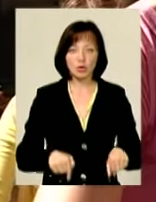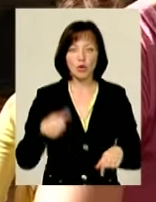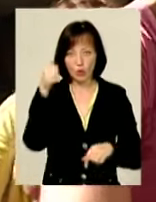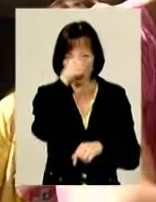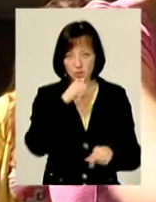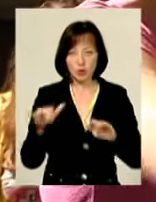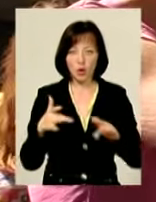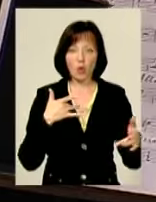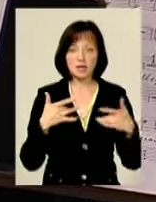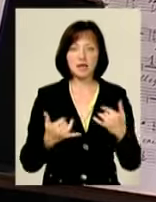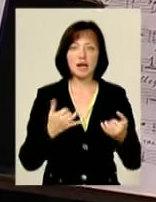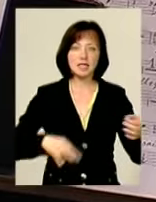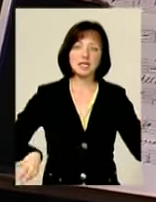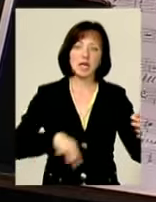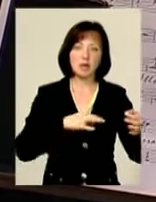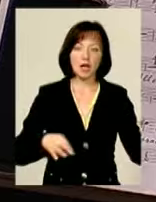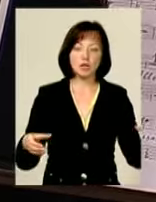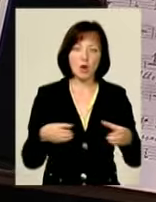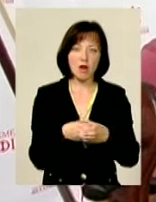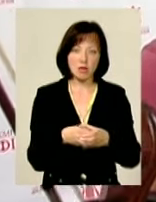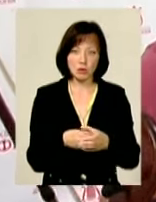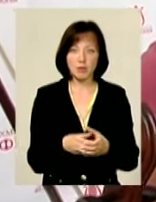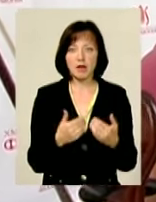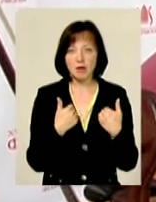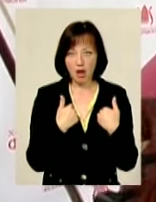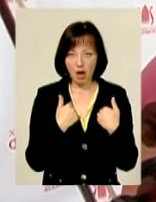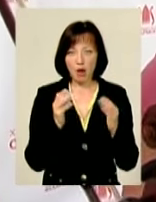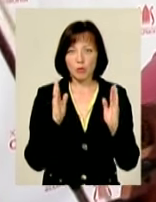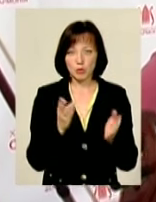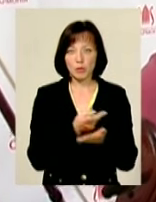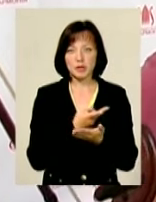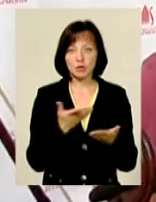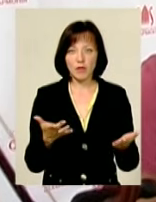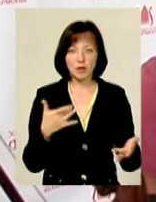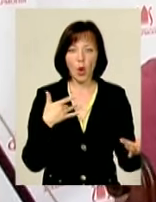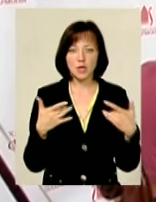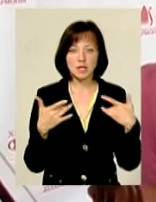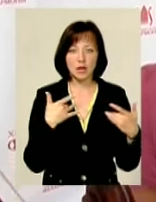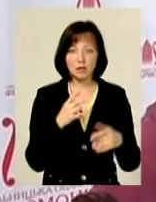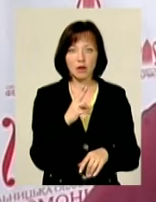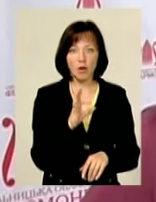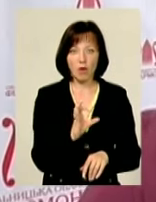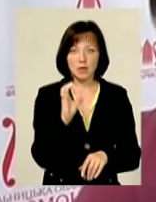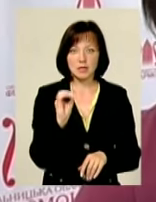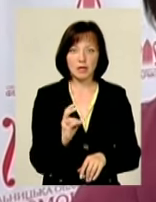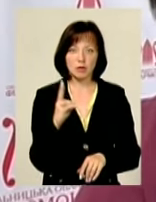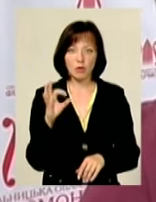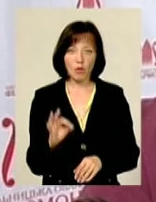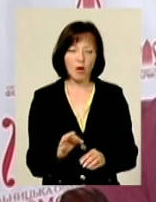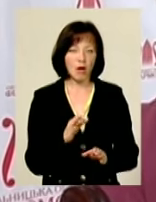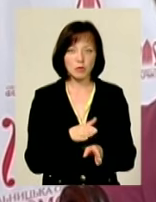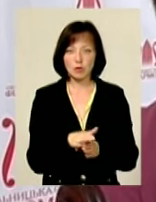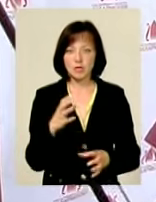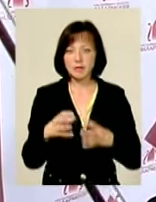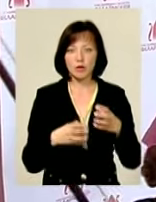дійства став концерт для скрипки з оркестром. Я, зокрема, буду презентувати концерт Косенка з абсолютно світового